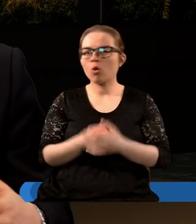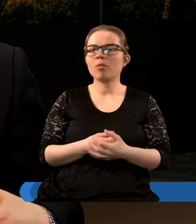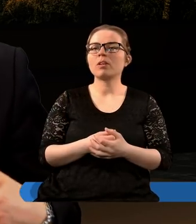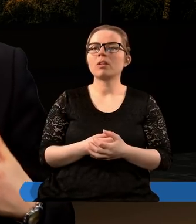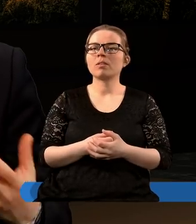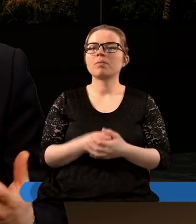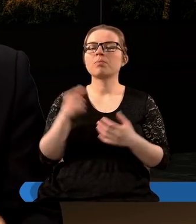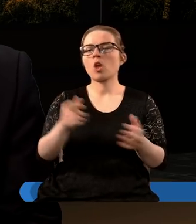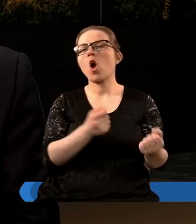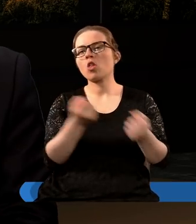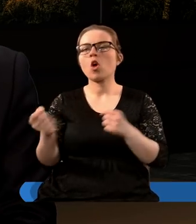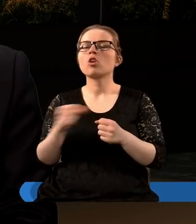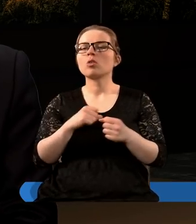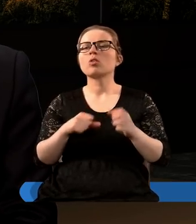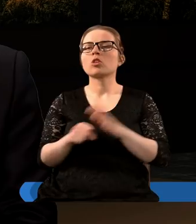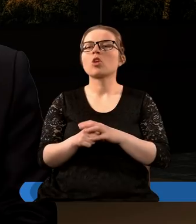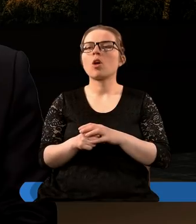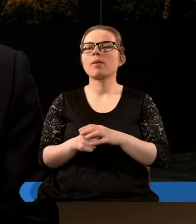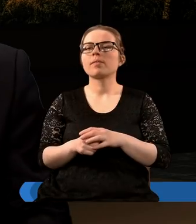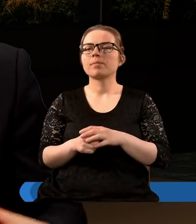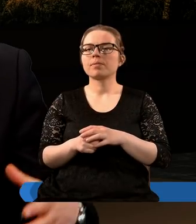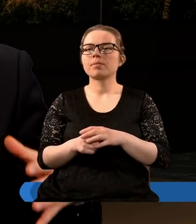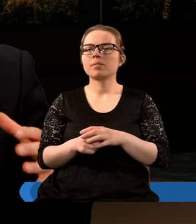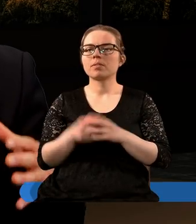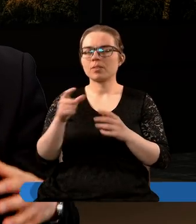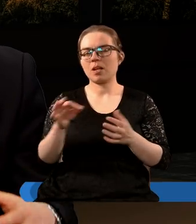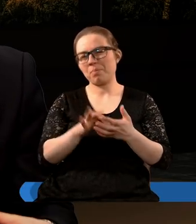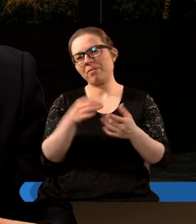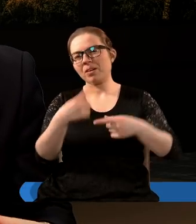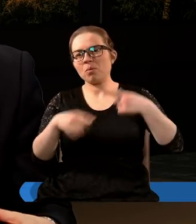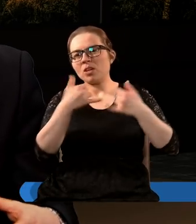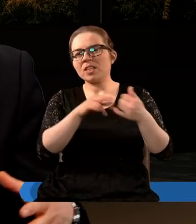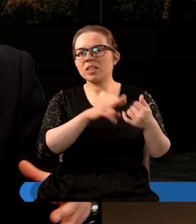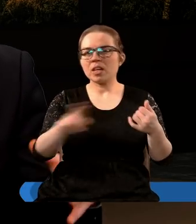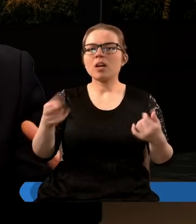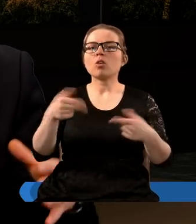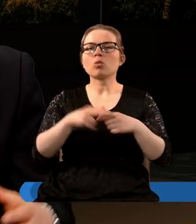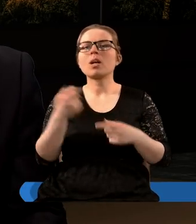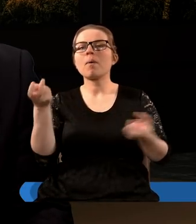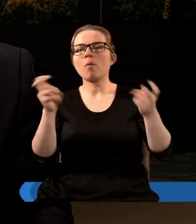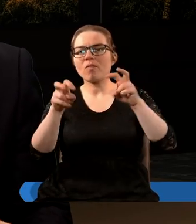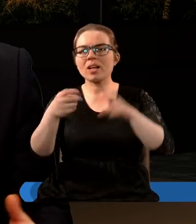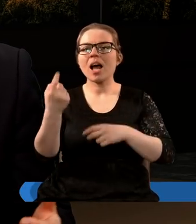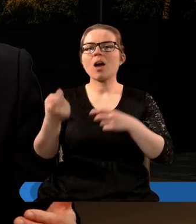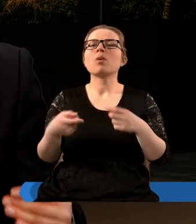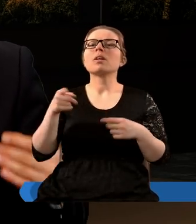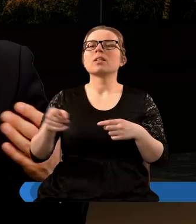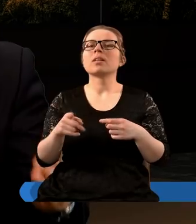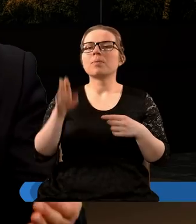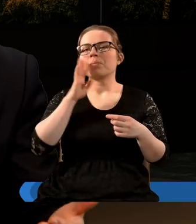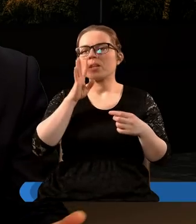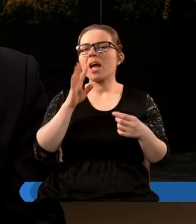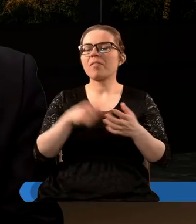oznaczało to by się jakoś odnosiło do do pewnych sił politycznych które powstały albo które są